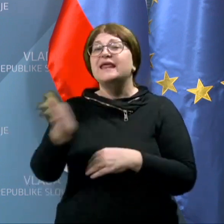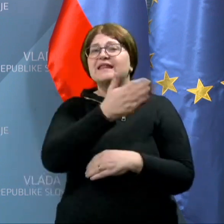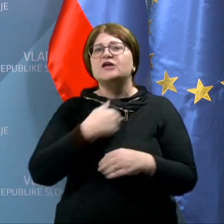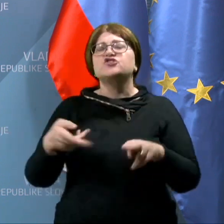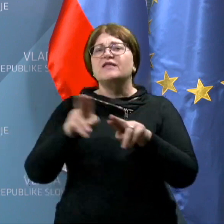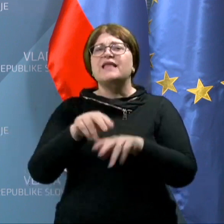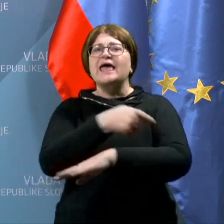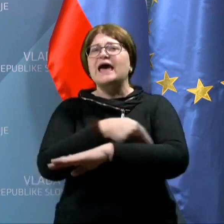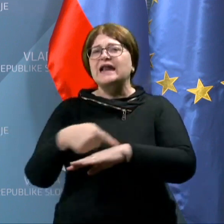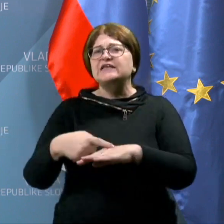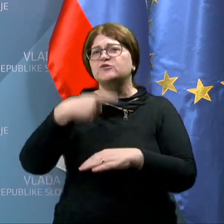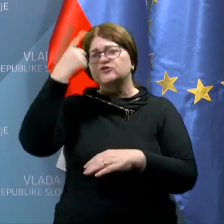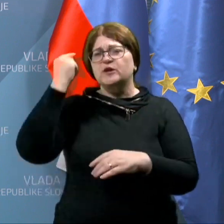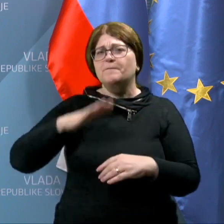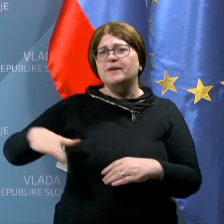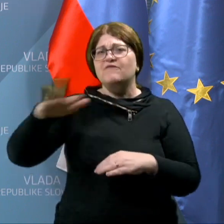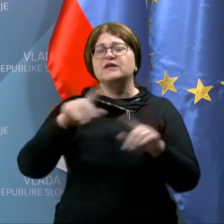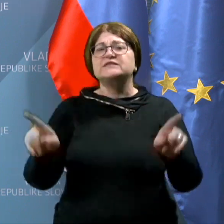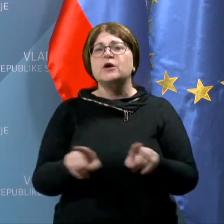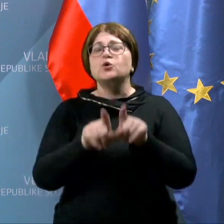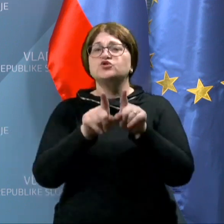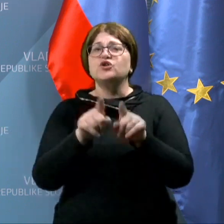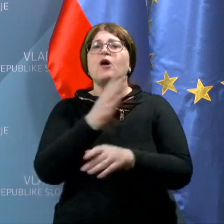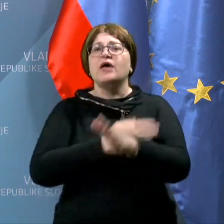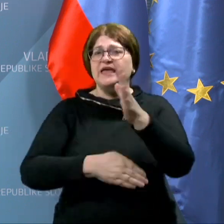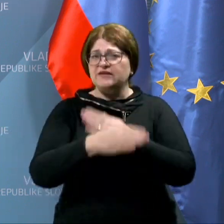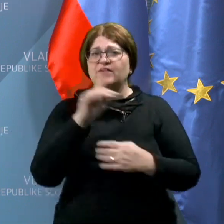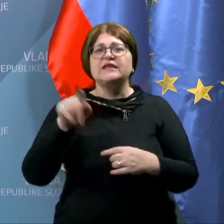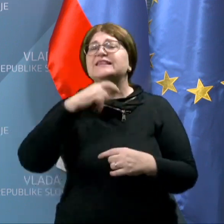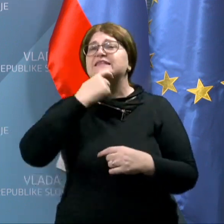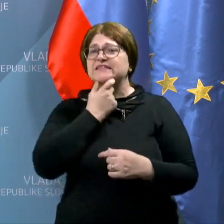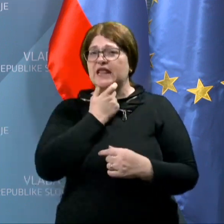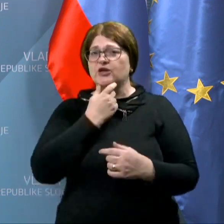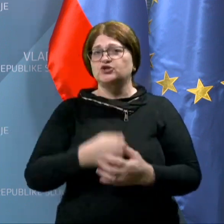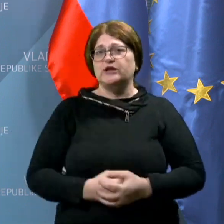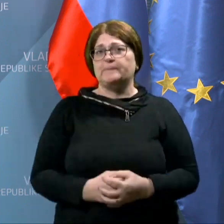najranljivejših prebivalcih, kot so invalidi in starejši.